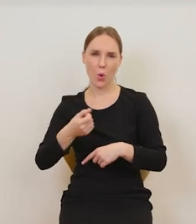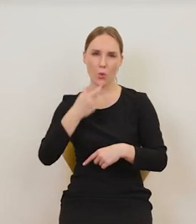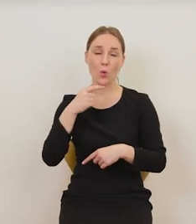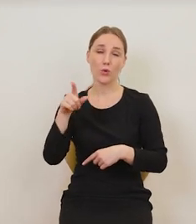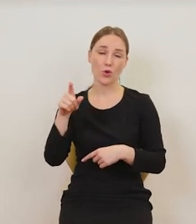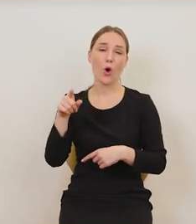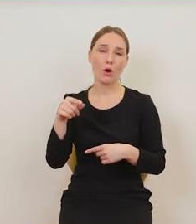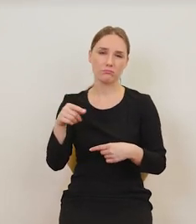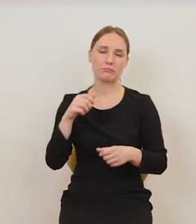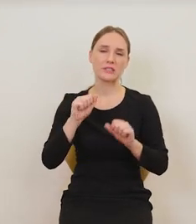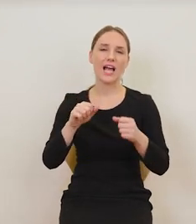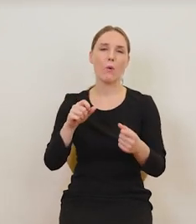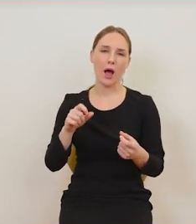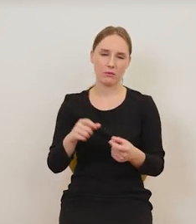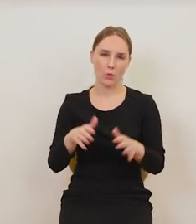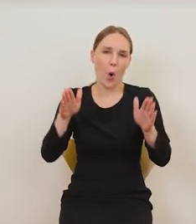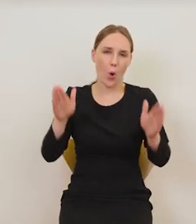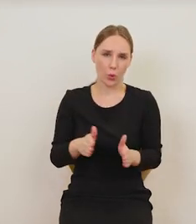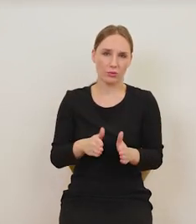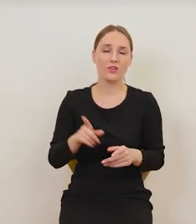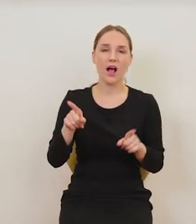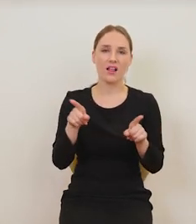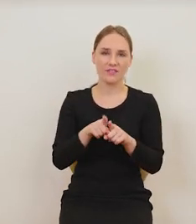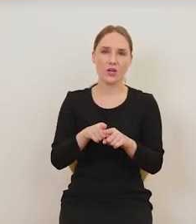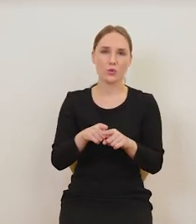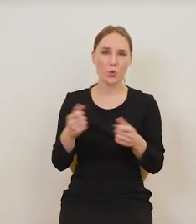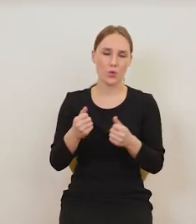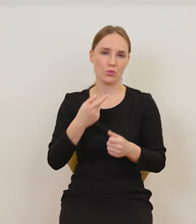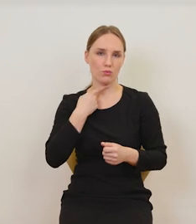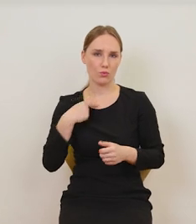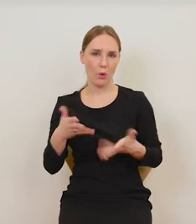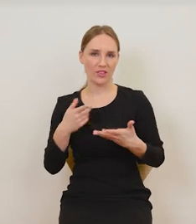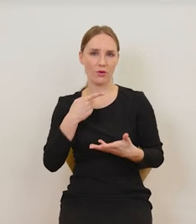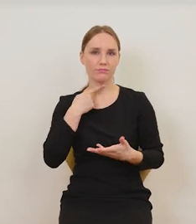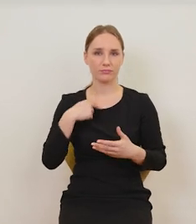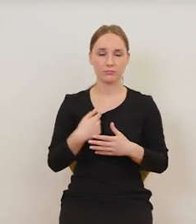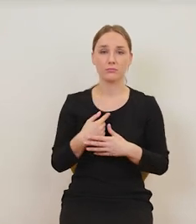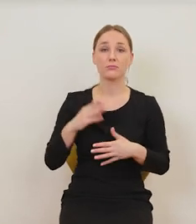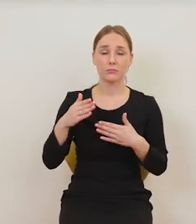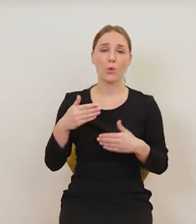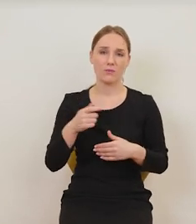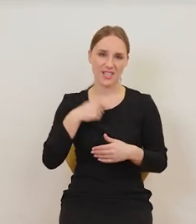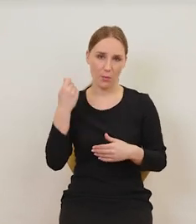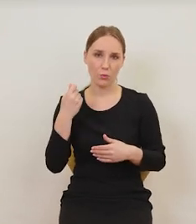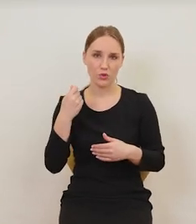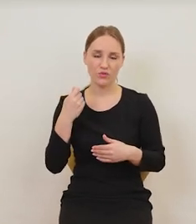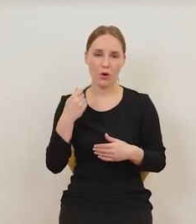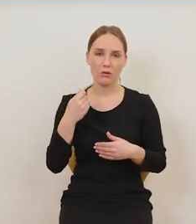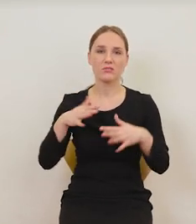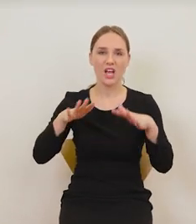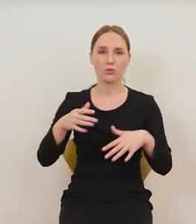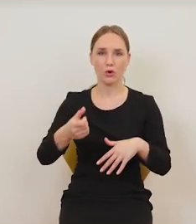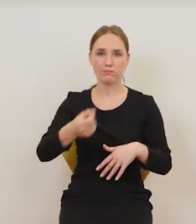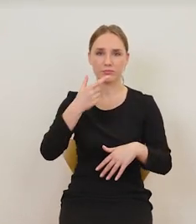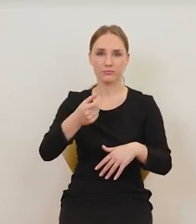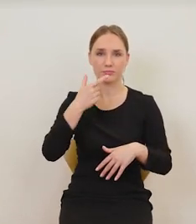środkiem odchudzającym, no ale niestety silnie uzależniającym. I popełnił samobójstwo, przedawkowując